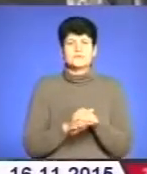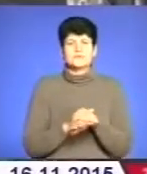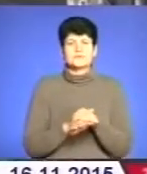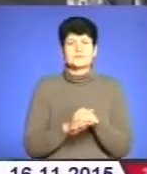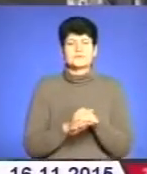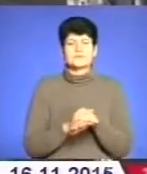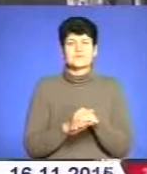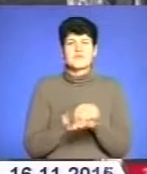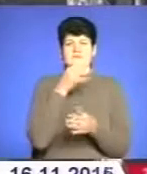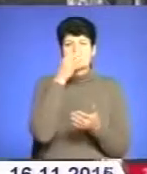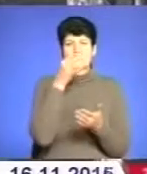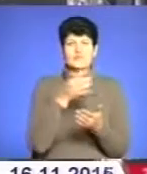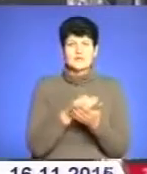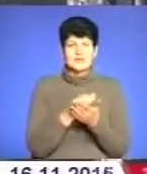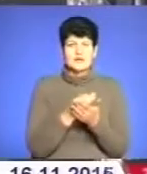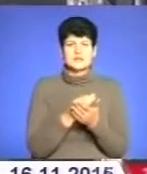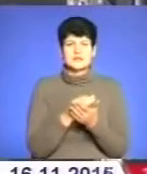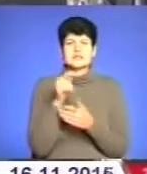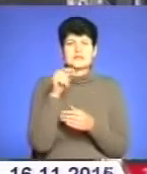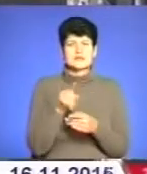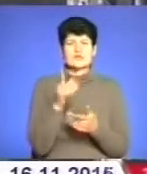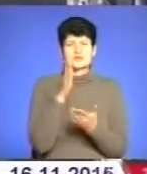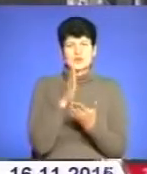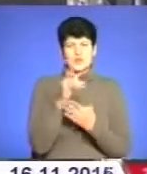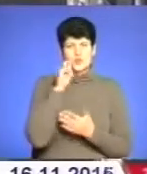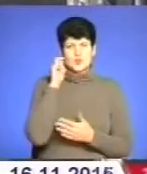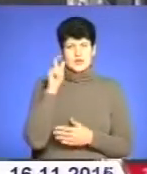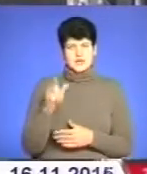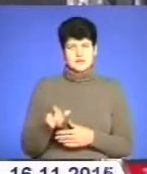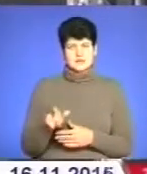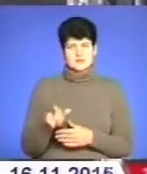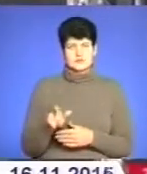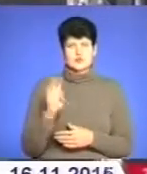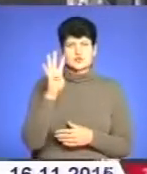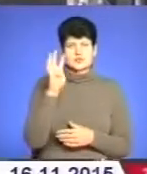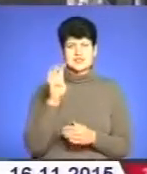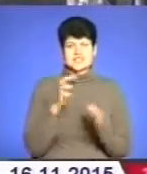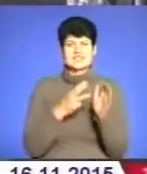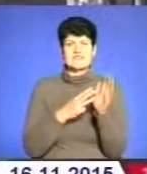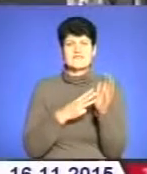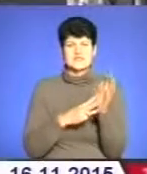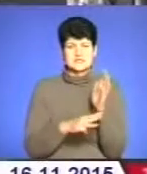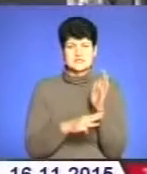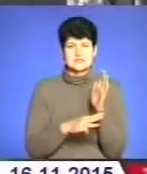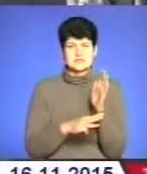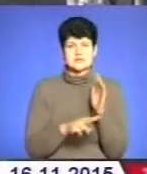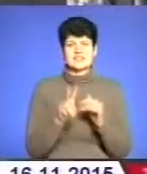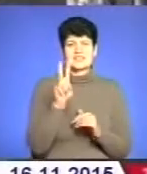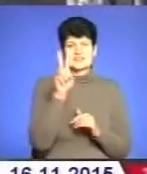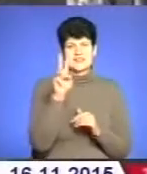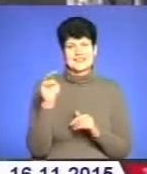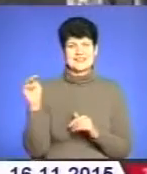відповідальності за те, що ми є українці. Бо 480-2 тисячі